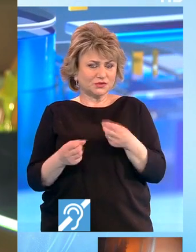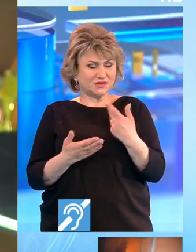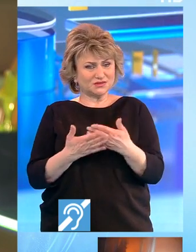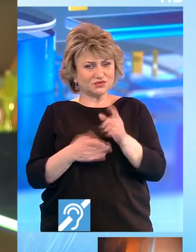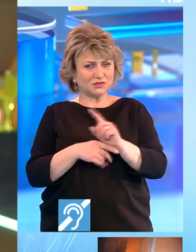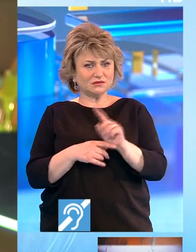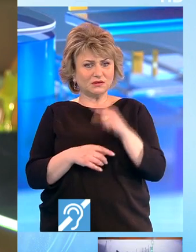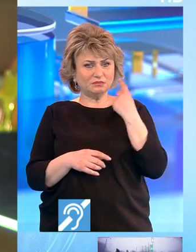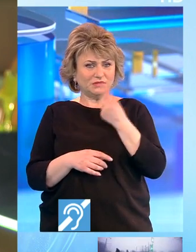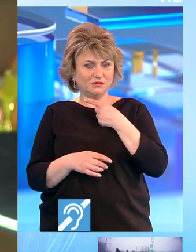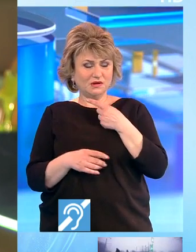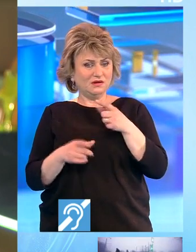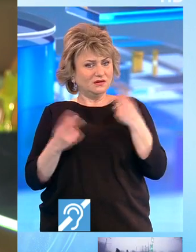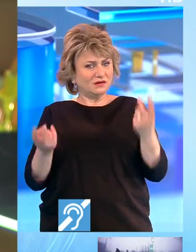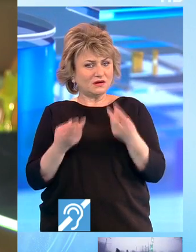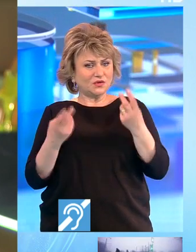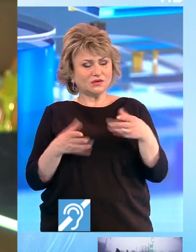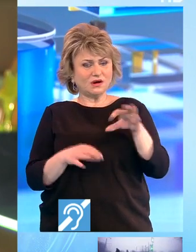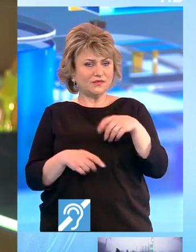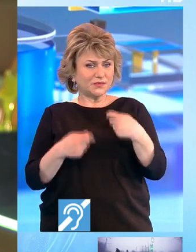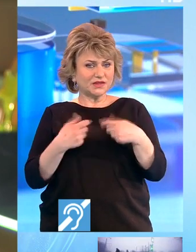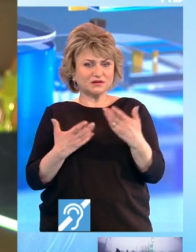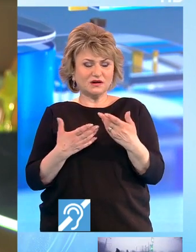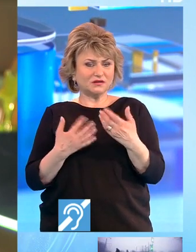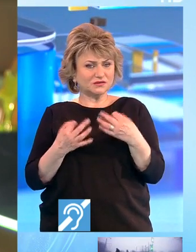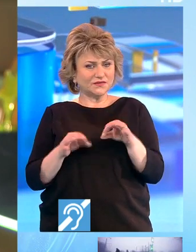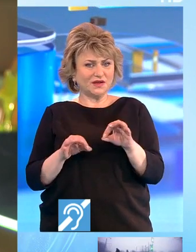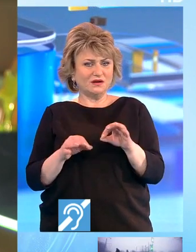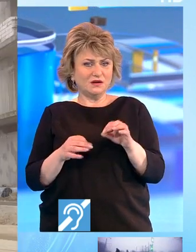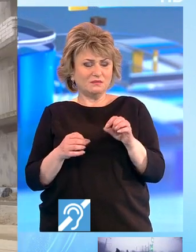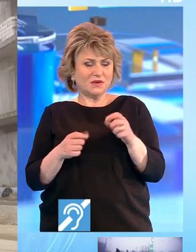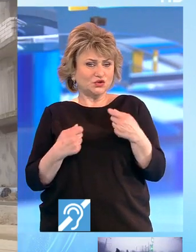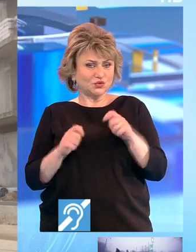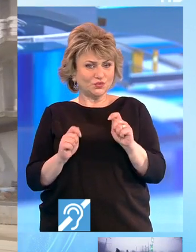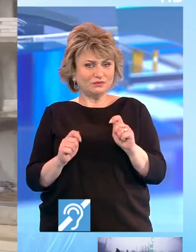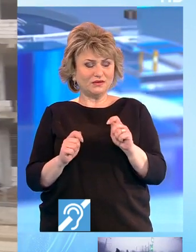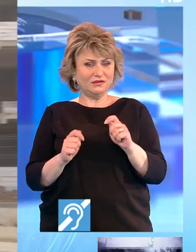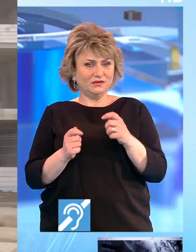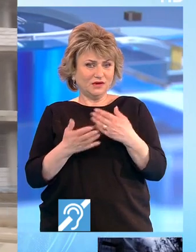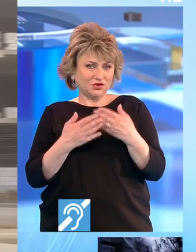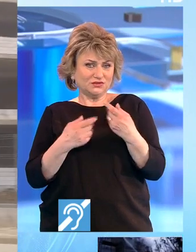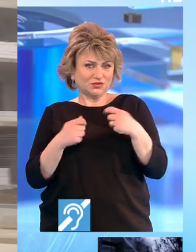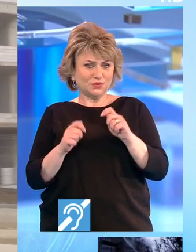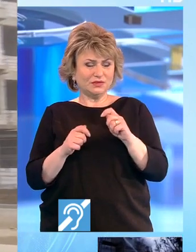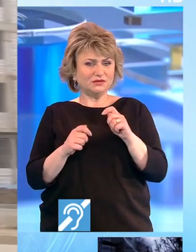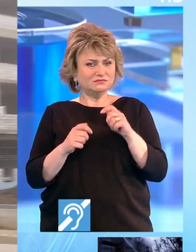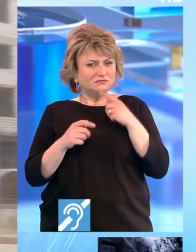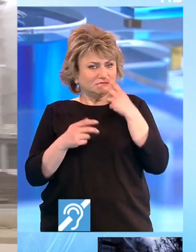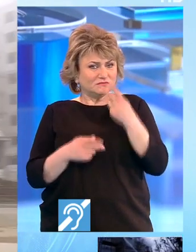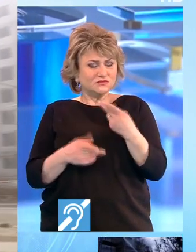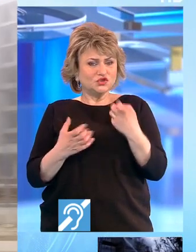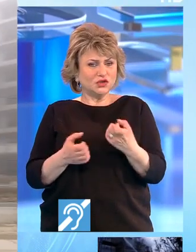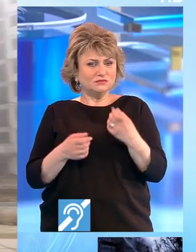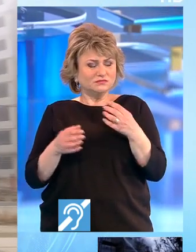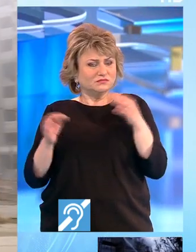materie primă, sigur că se caută alte piețe care, evident, vor fi mai scumpe. În contextul acestor scumpiri, vom asista în continuare la o